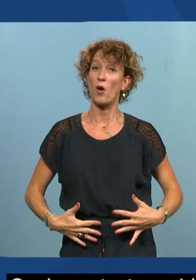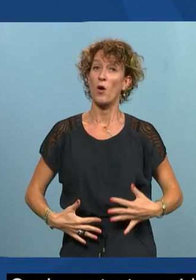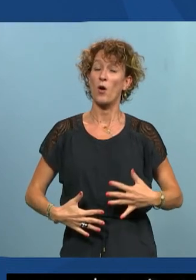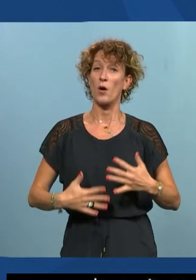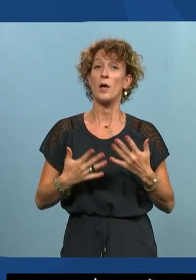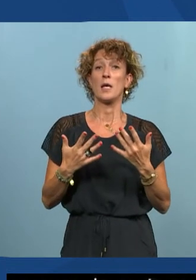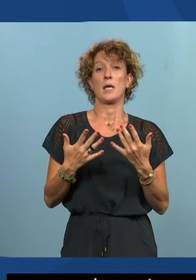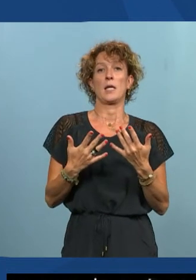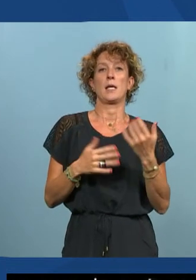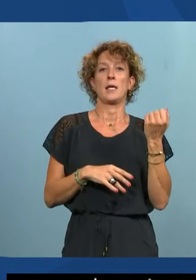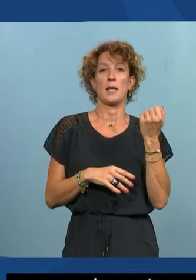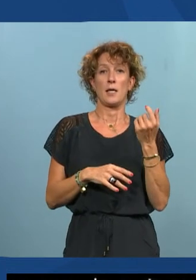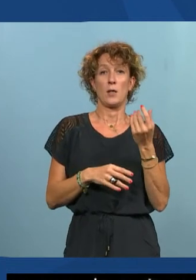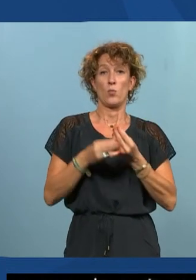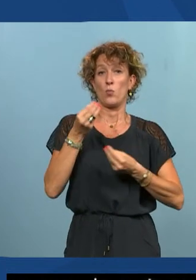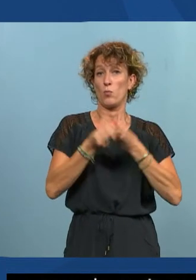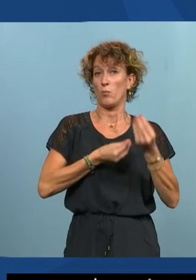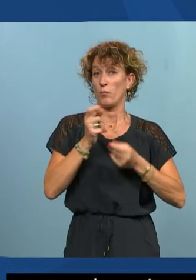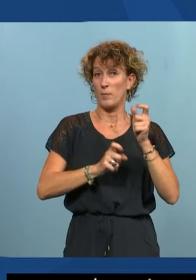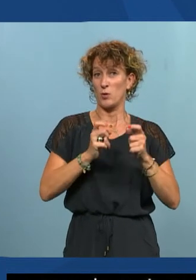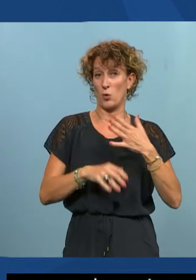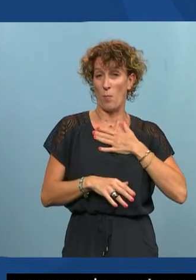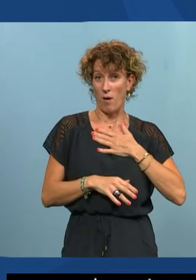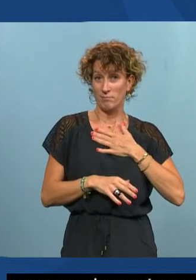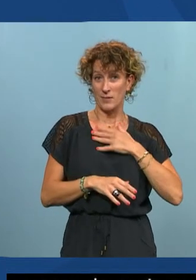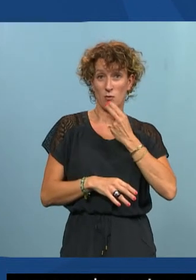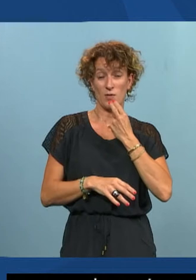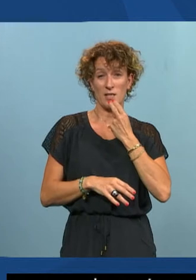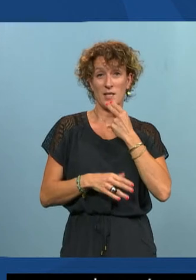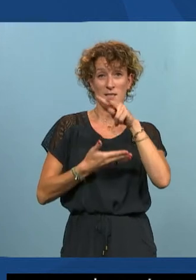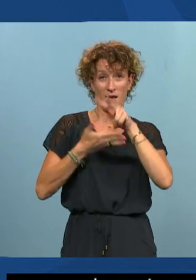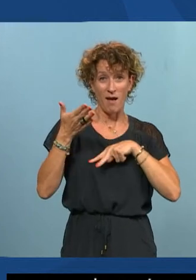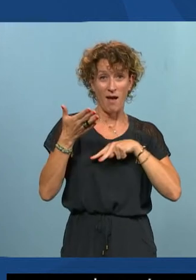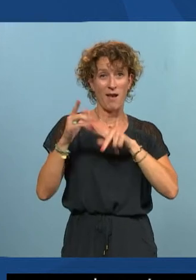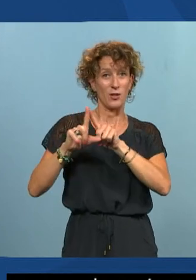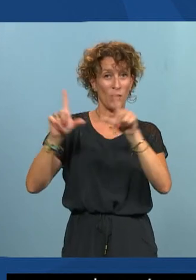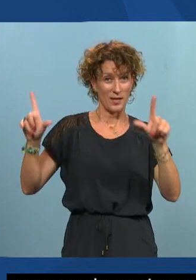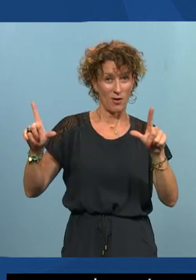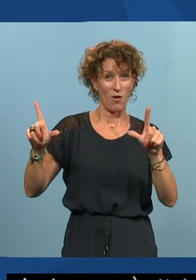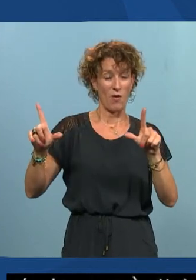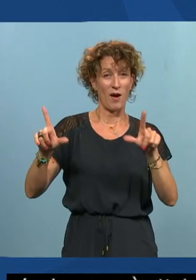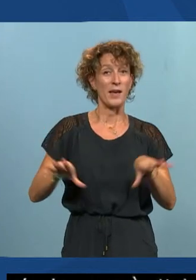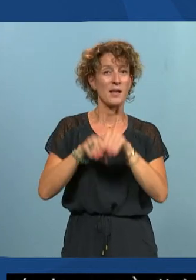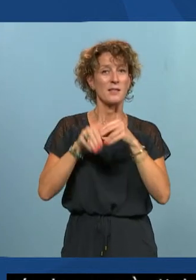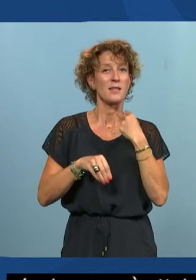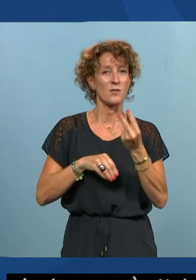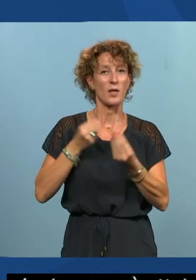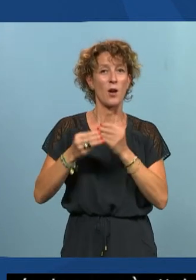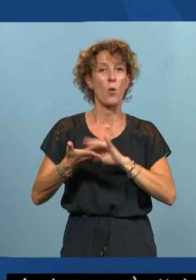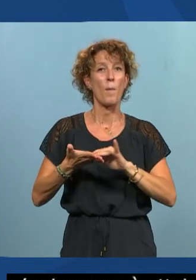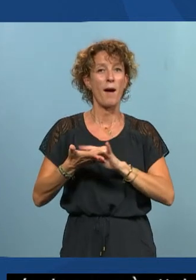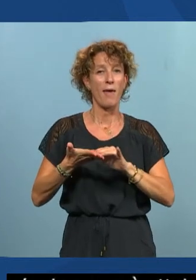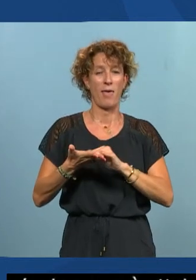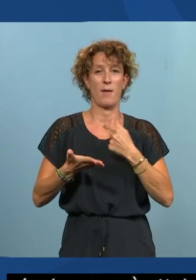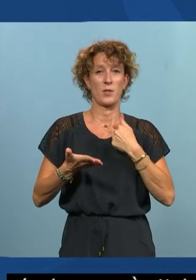certainement pas accessible aux personnes comme moi qui utilisent un lecteur d'écran donc avec une synthèse vocale et du braille moi la première chose que je fais sur mon ordinateur c'est